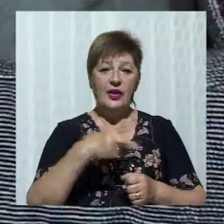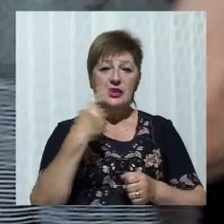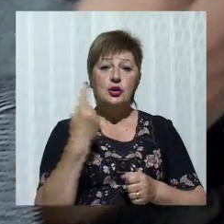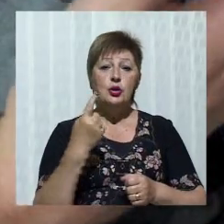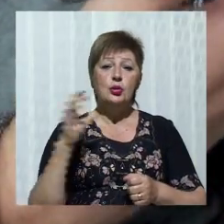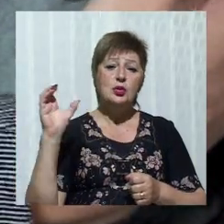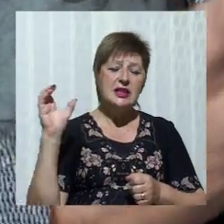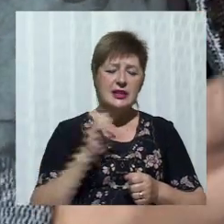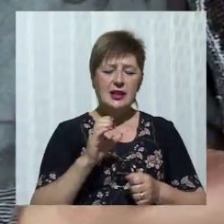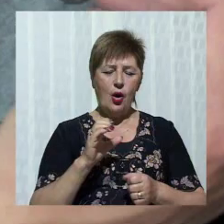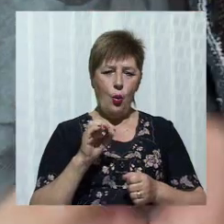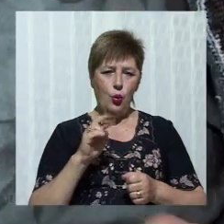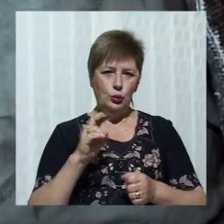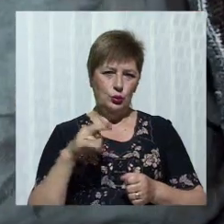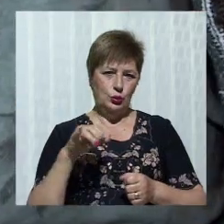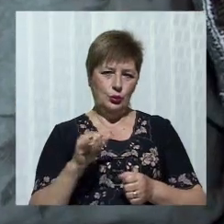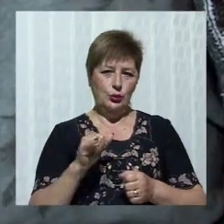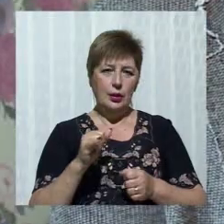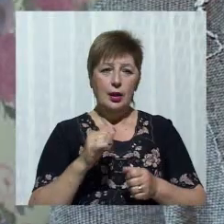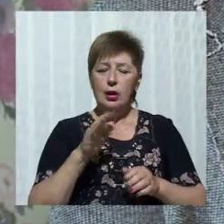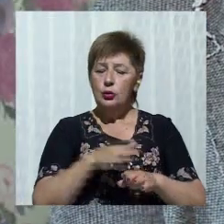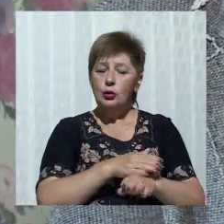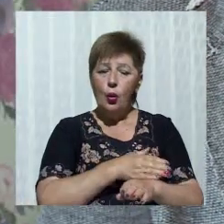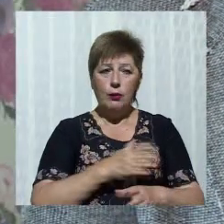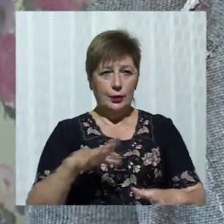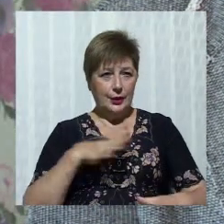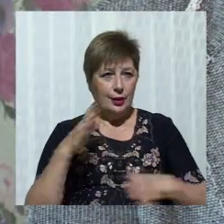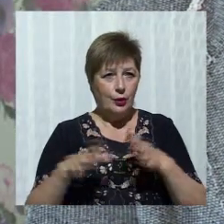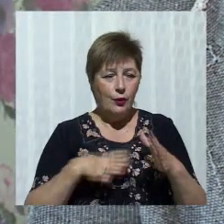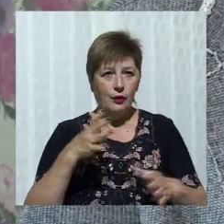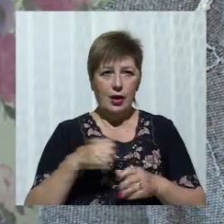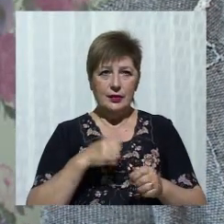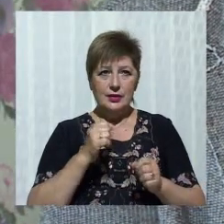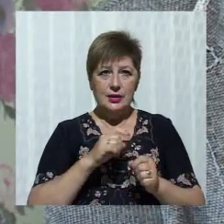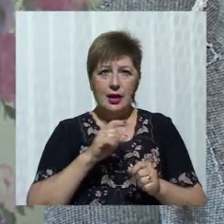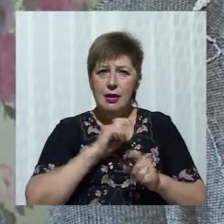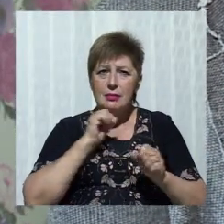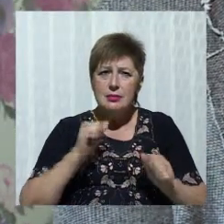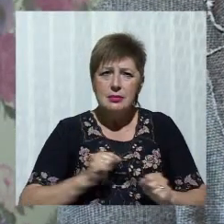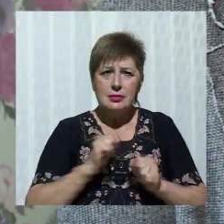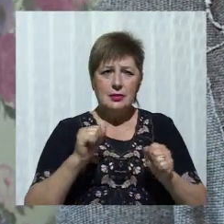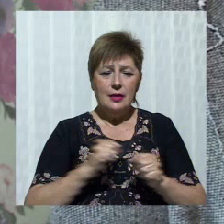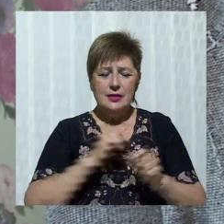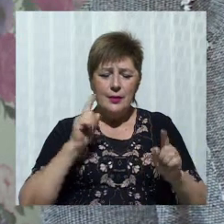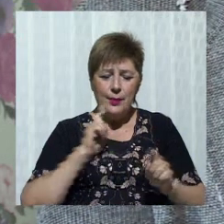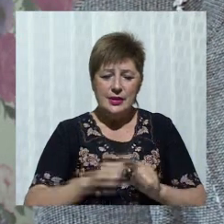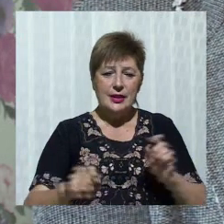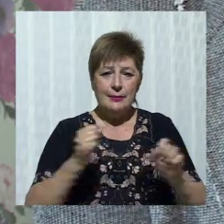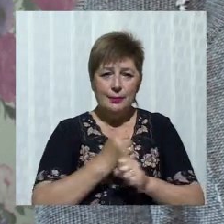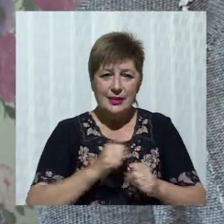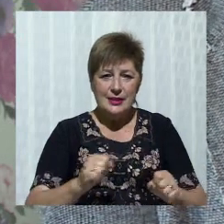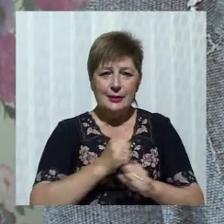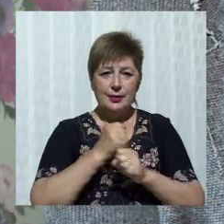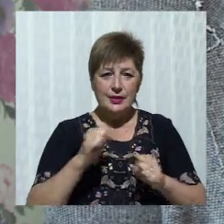Довго готувався, вимірював кожний рух. Кожний день я спробував пришвидшити себе. Спочатку це було 40